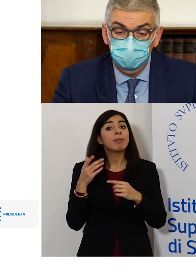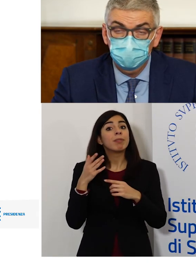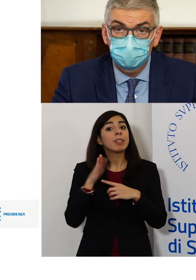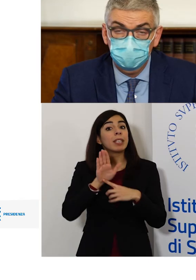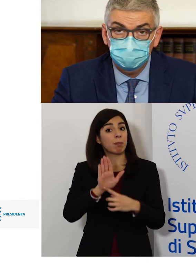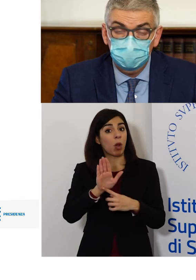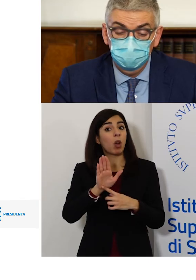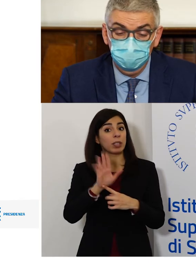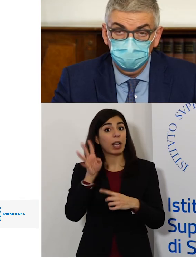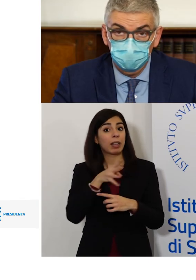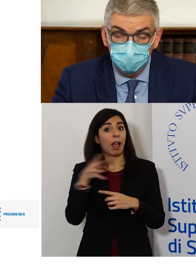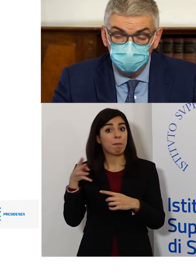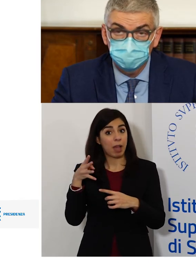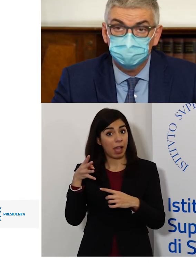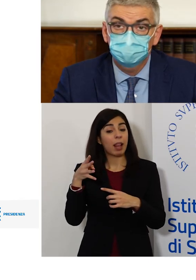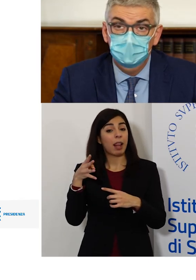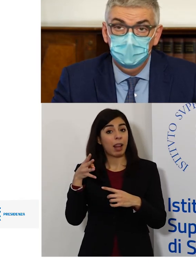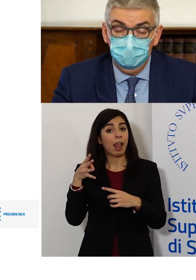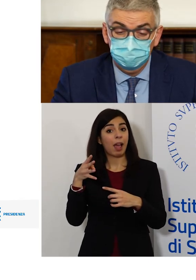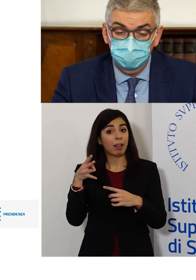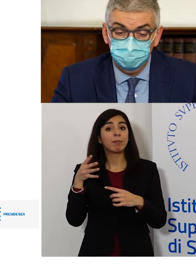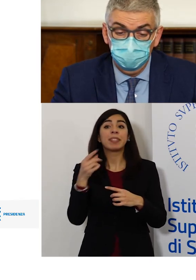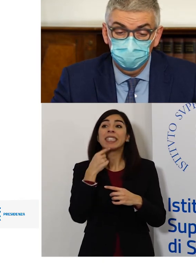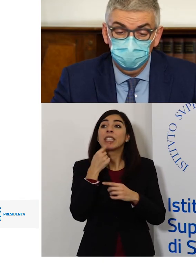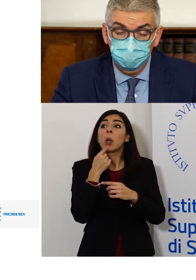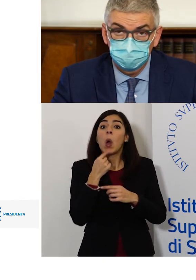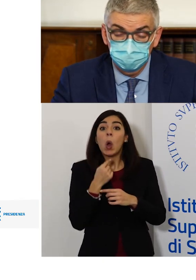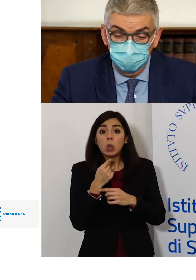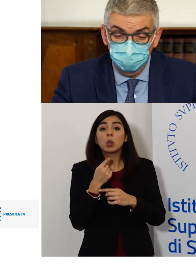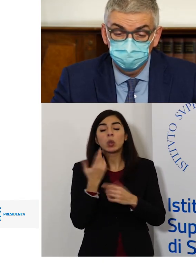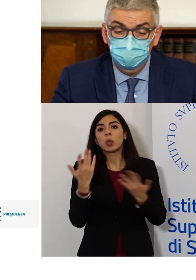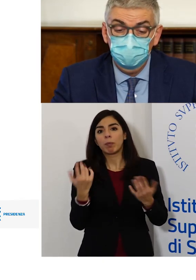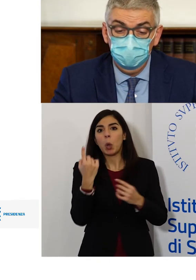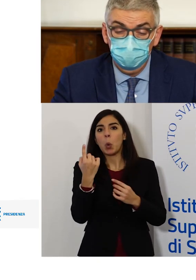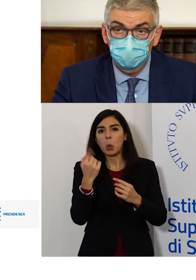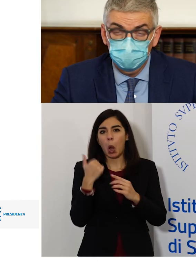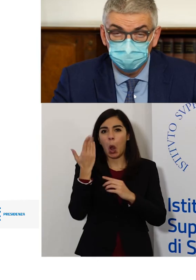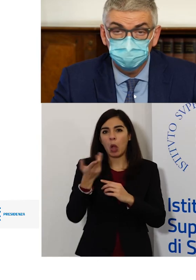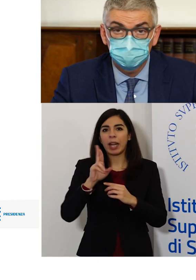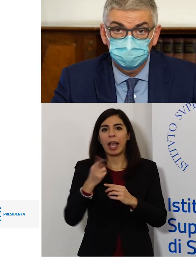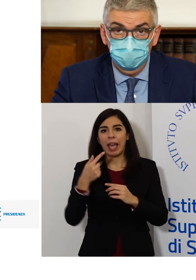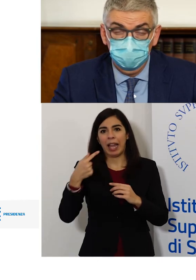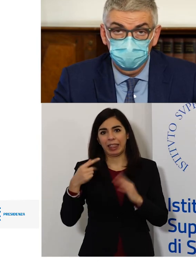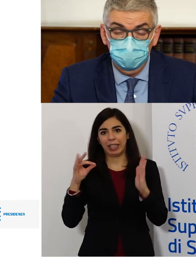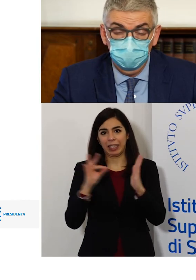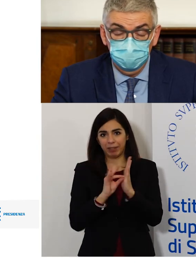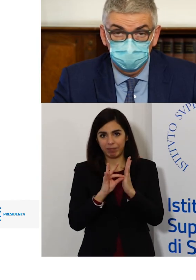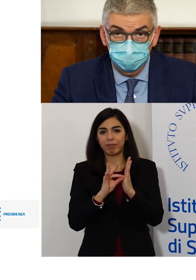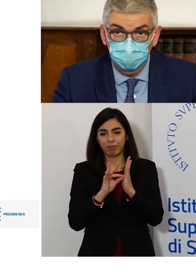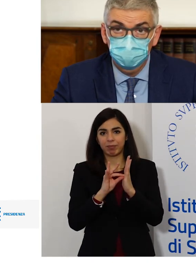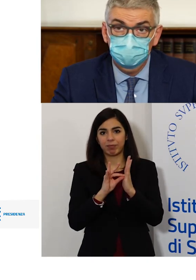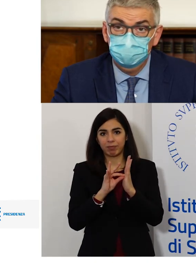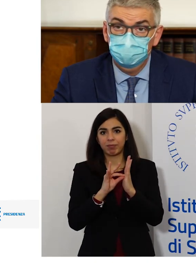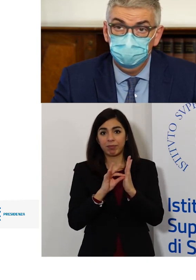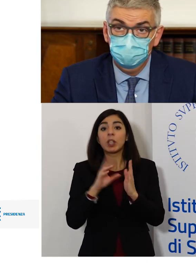come l'RT, quelli in rosso, sia sopra l'uno in quasi tutte le regioni e quelli in rosso sono anche nel